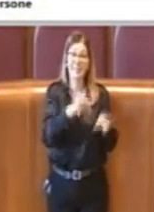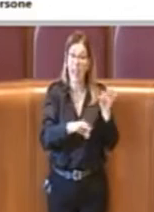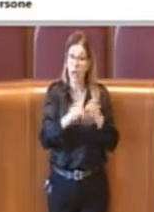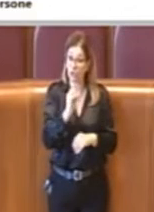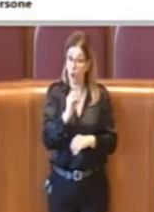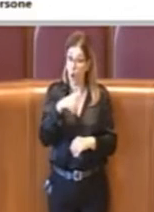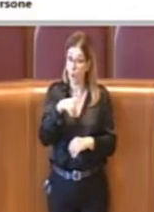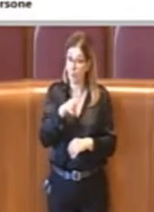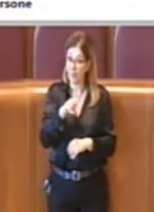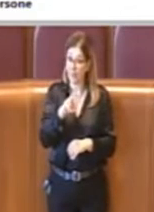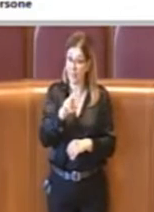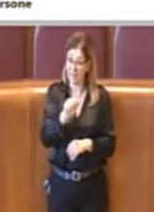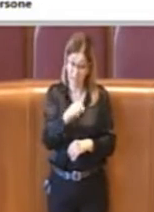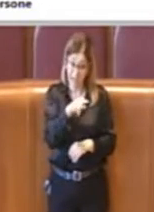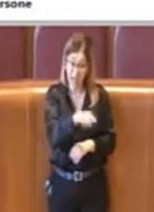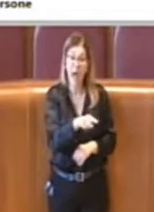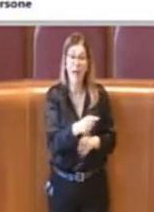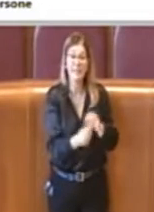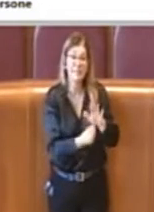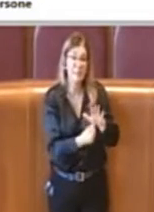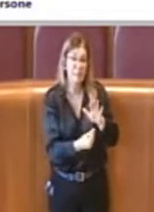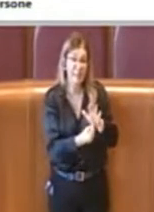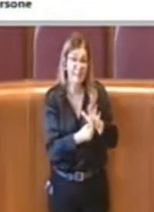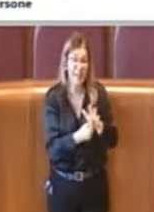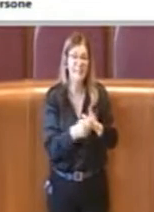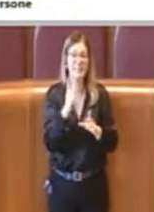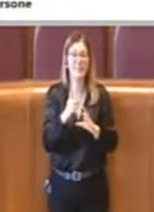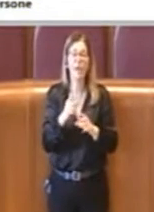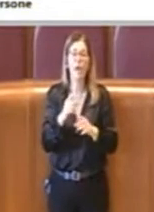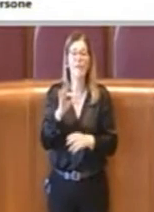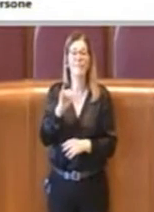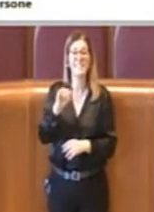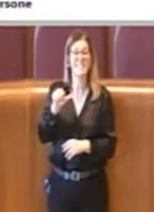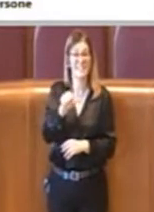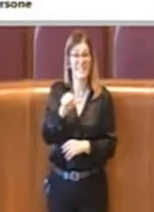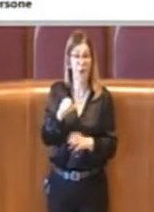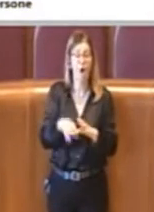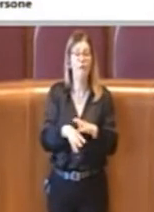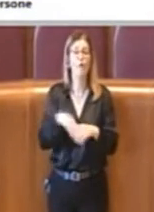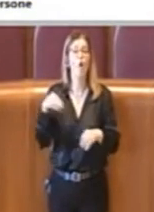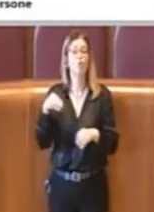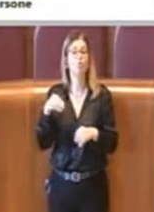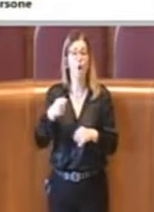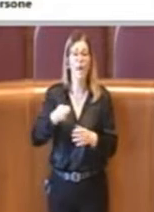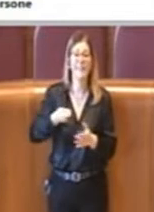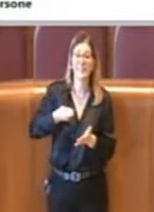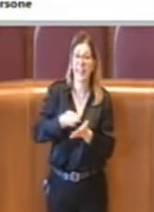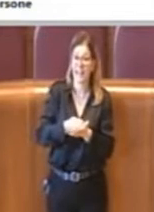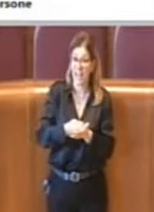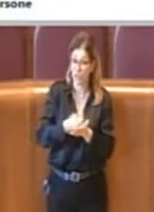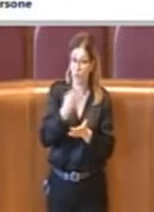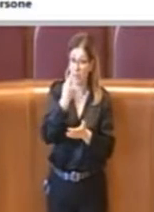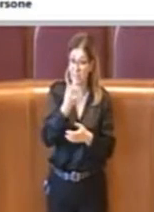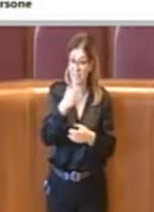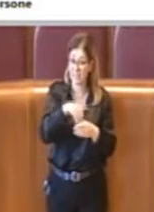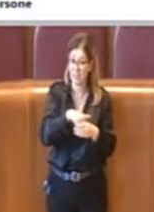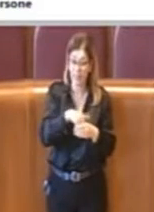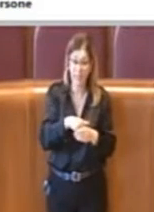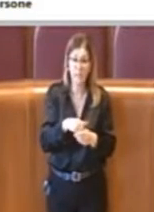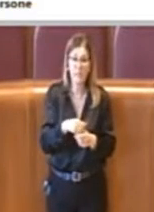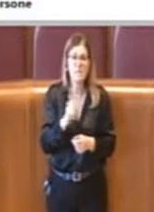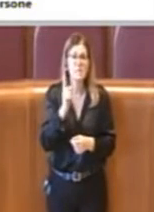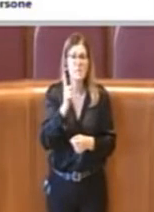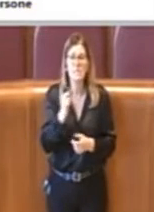sono stati messi in FIS, fondo di integrazione salariale, e se non cambieranno le cose torneranno in agosto in